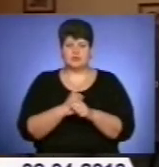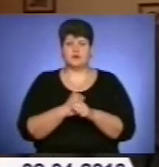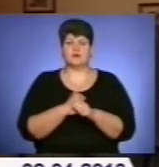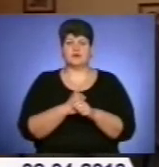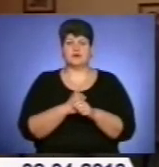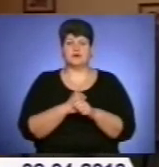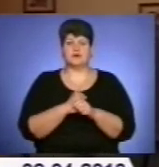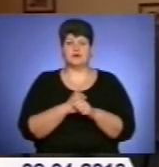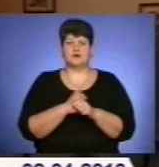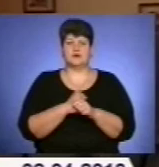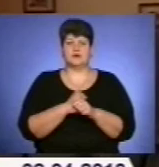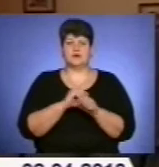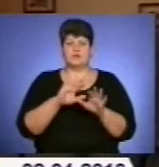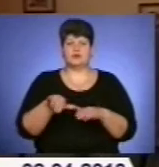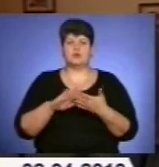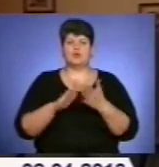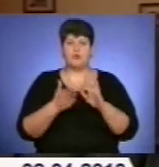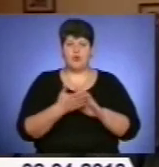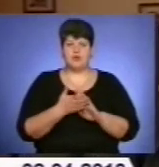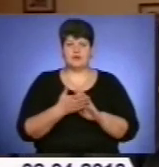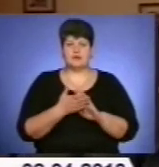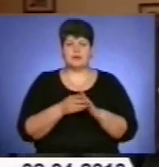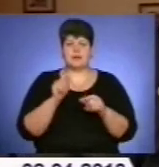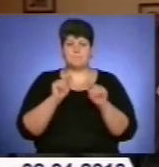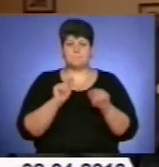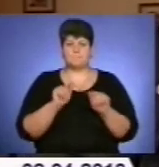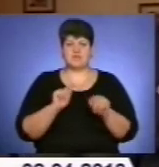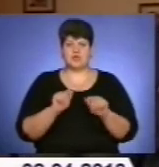потім ми вже домовились печатати.